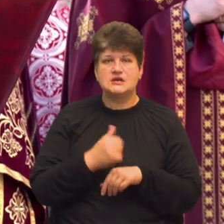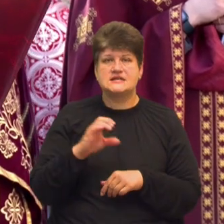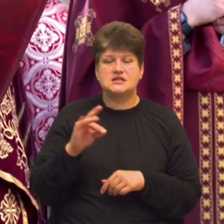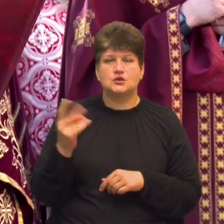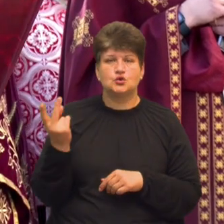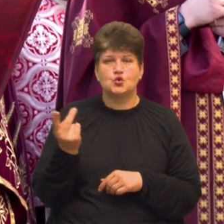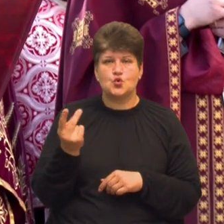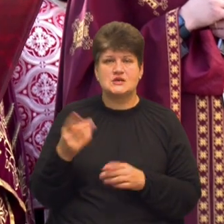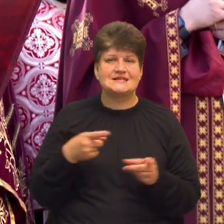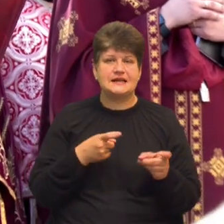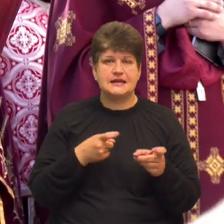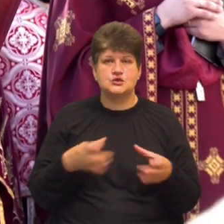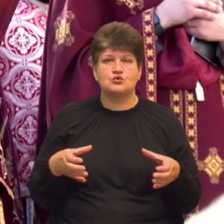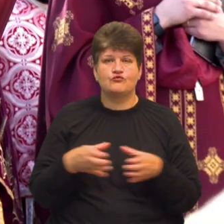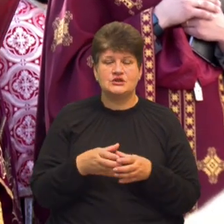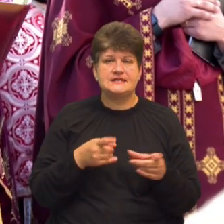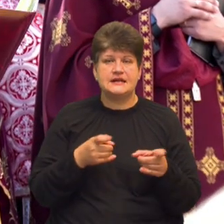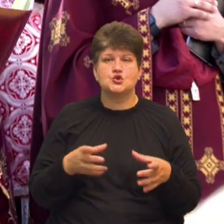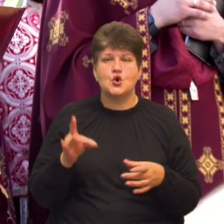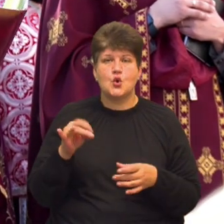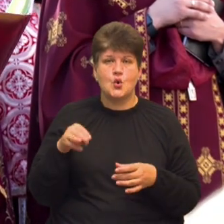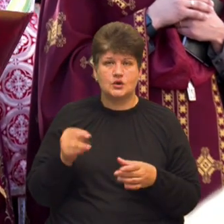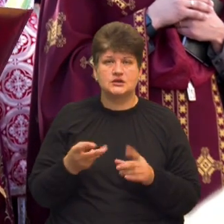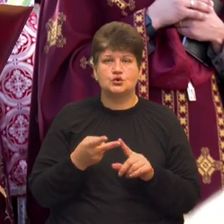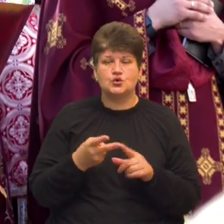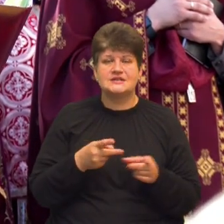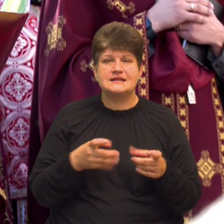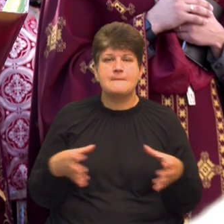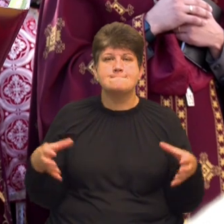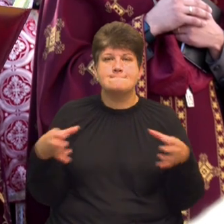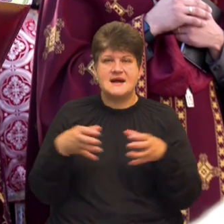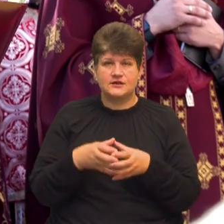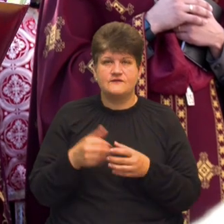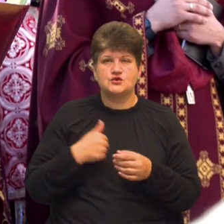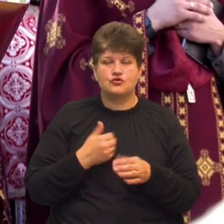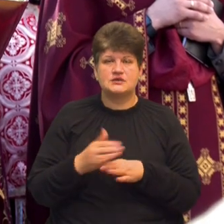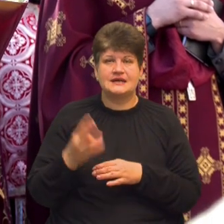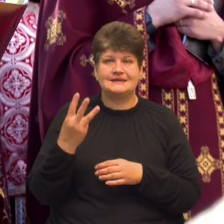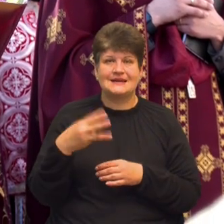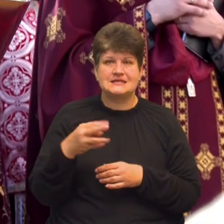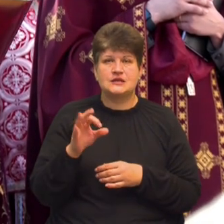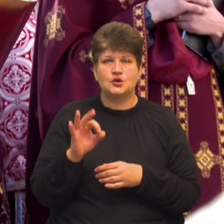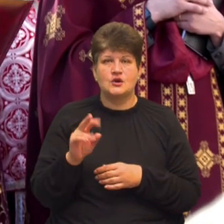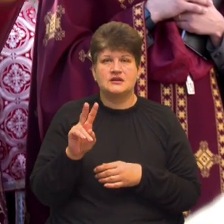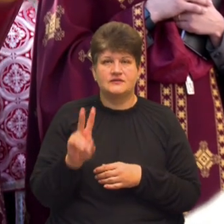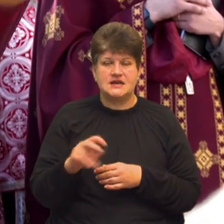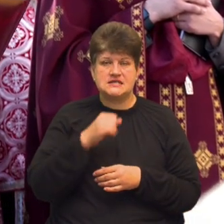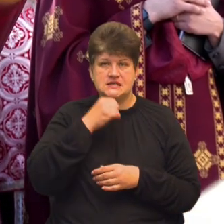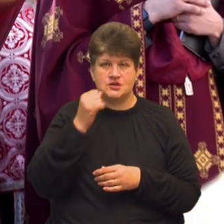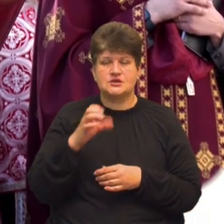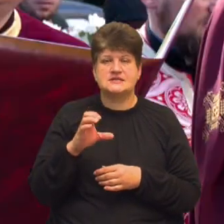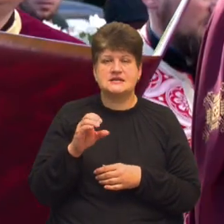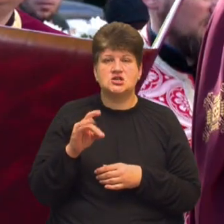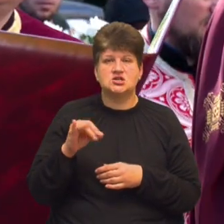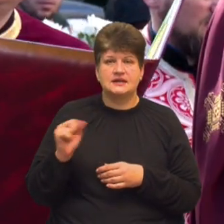стрілецького взводу стрілецької роти, 2-го стрілецького батальйону військової частини 30-02, старшого сержанта Данилюка